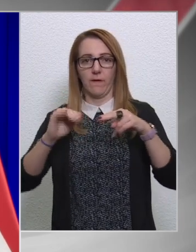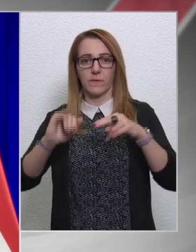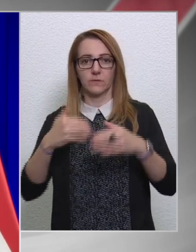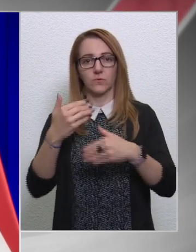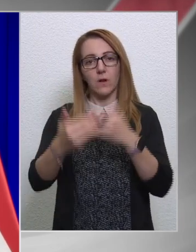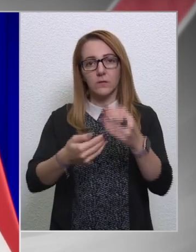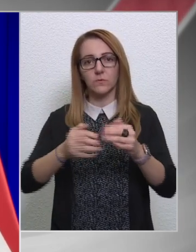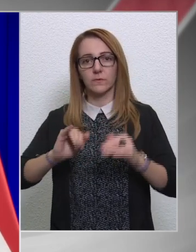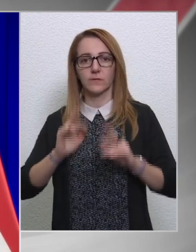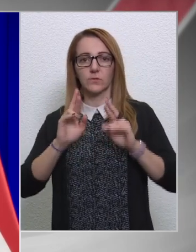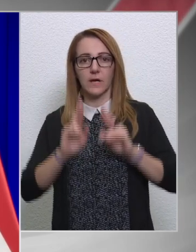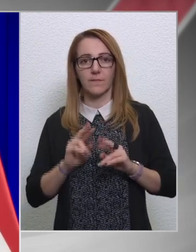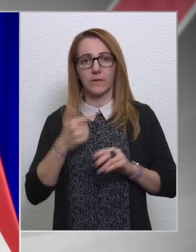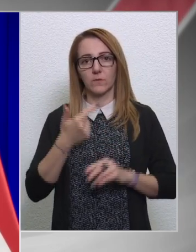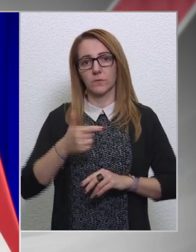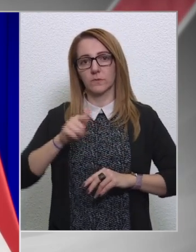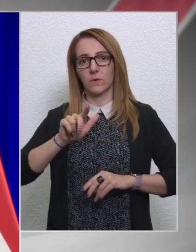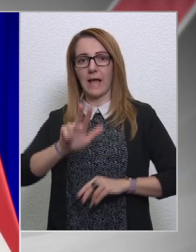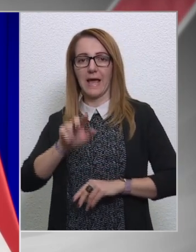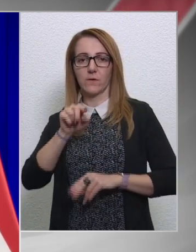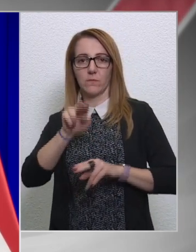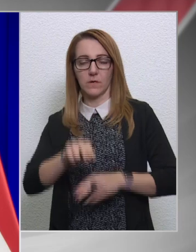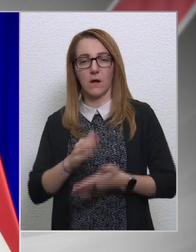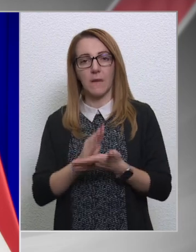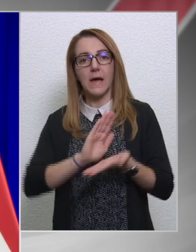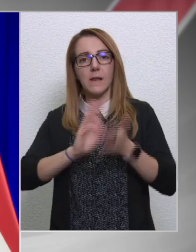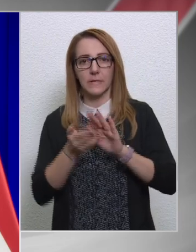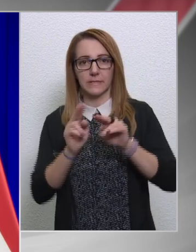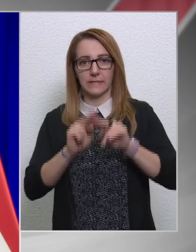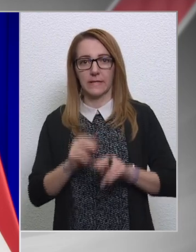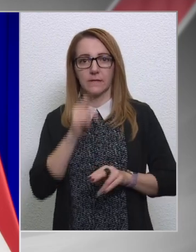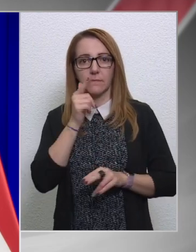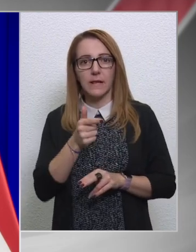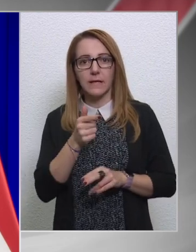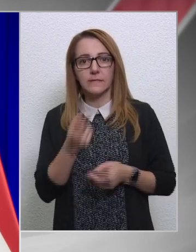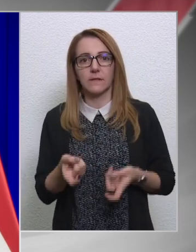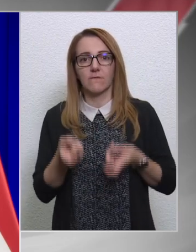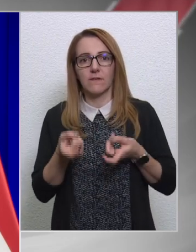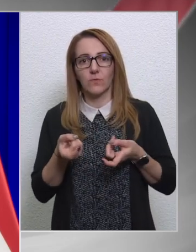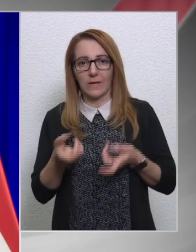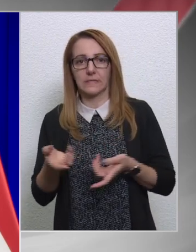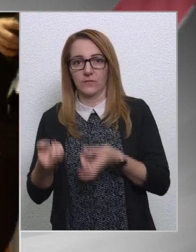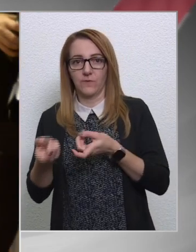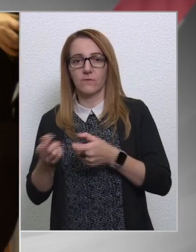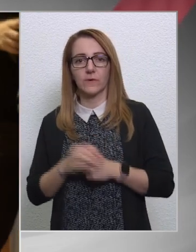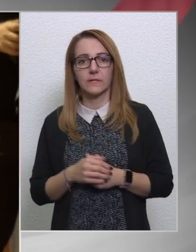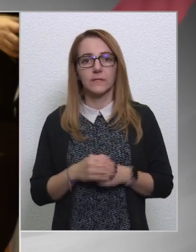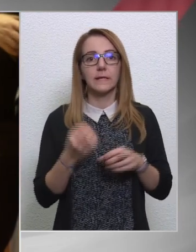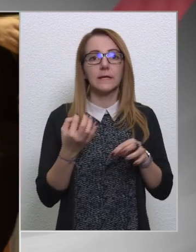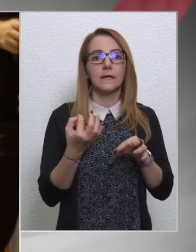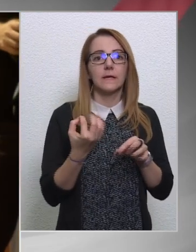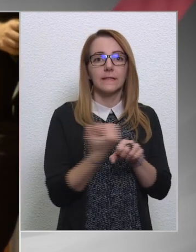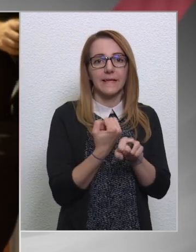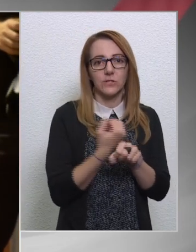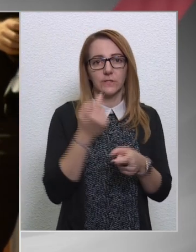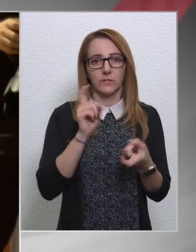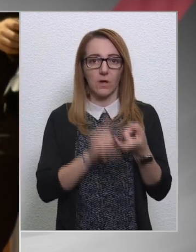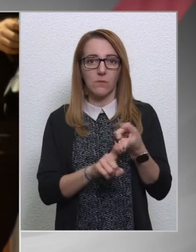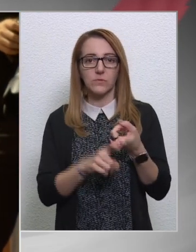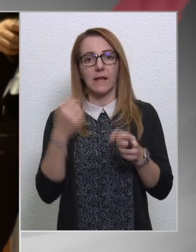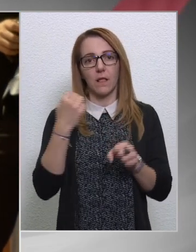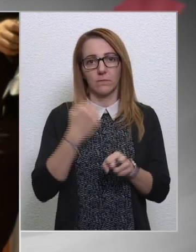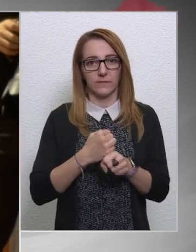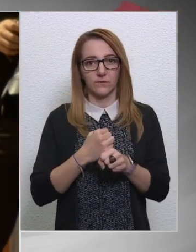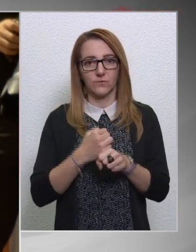megyünk, és reméljük, hogy 23-ra már minden rendben lesz, és a felfüggesztést felfüggesztik. A teljesítések kapcsán a